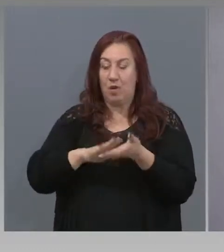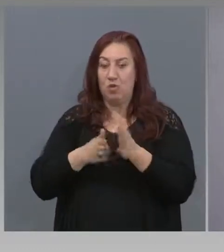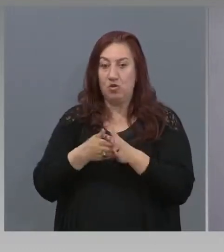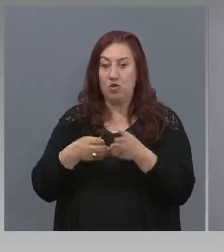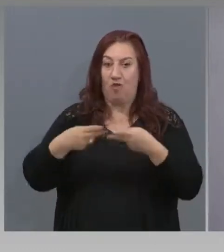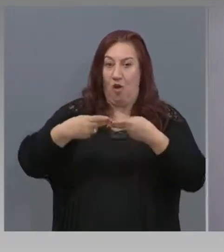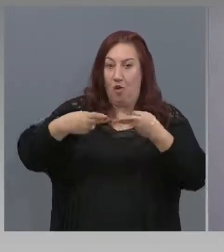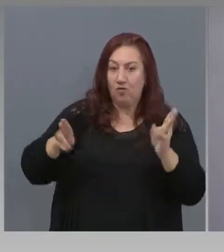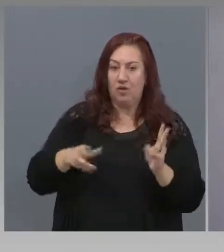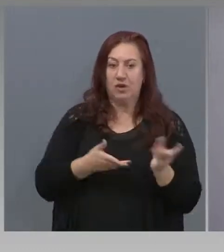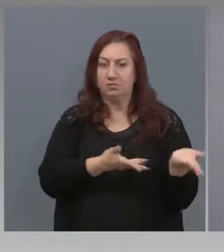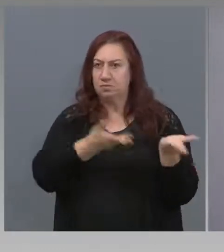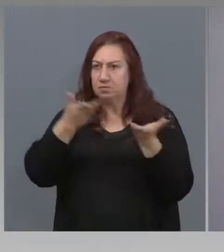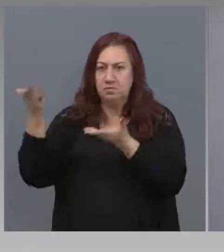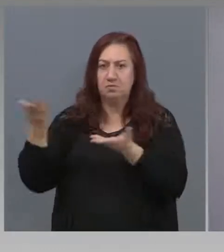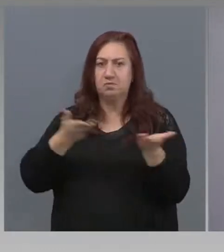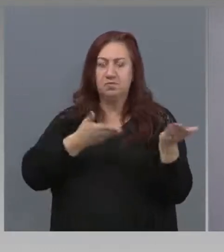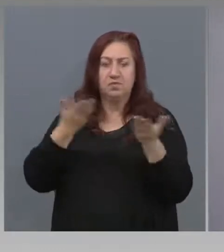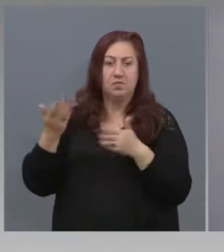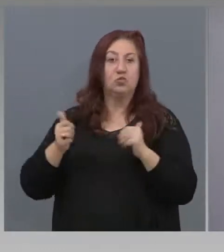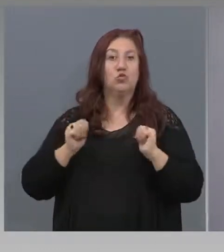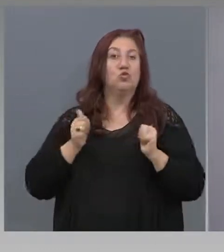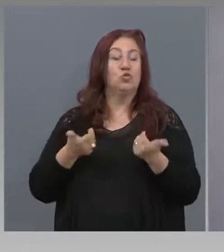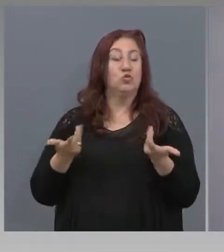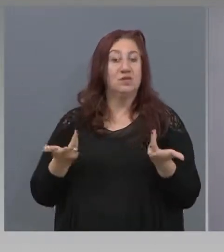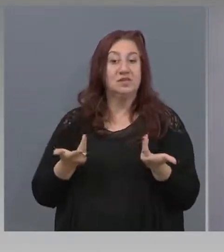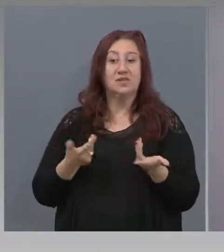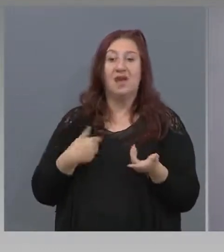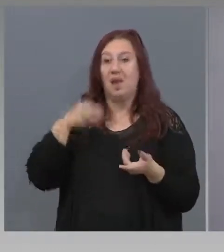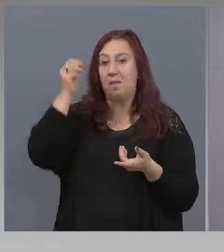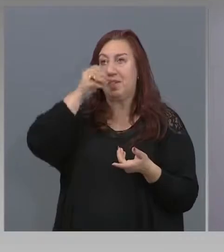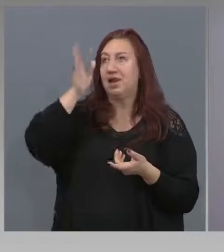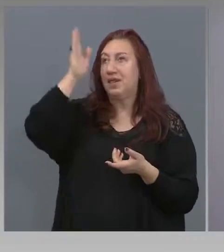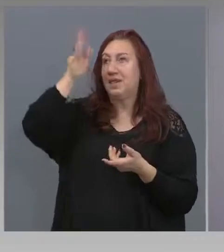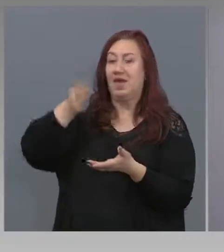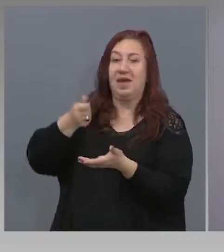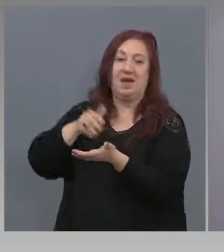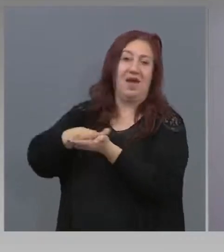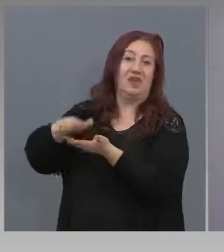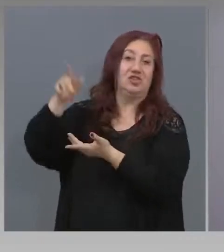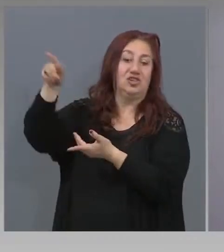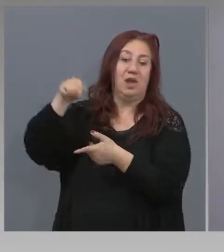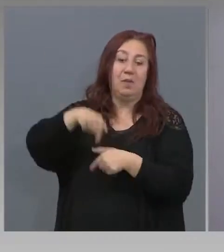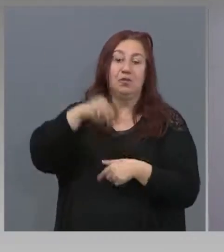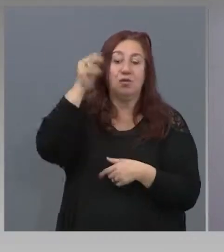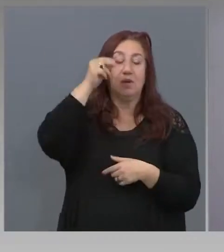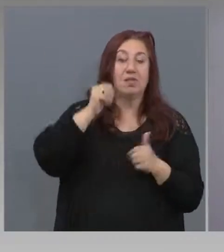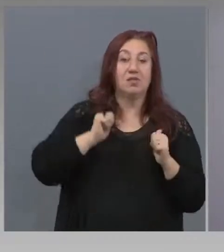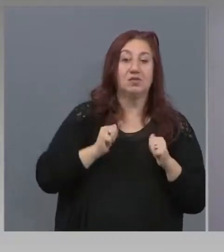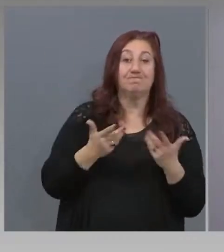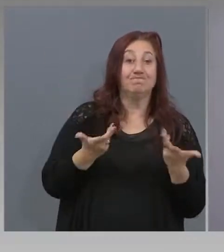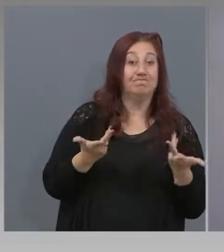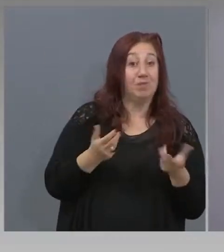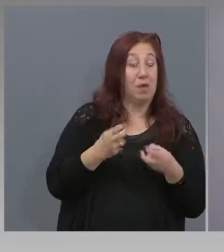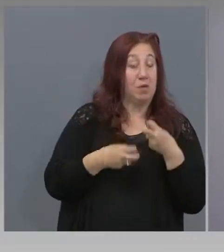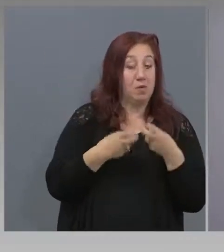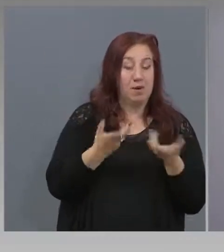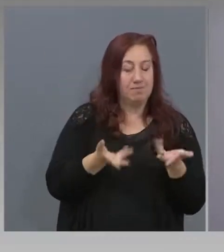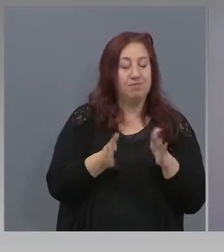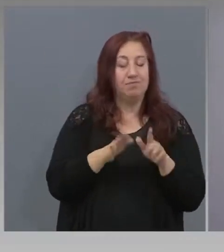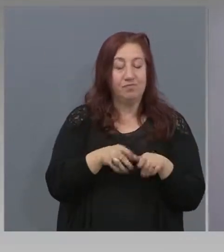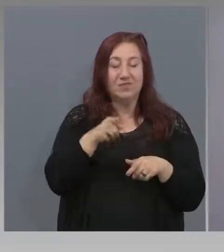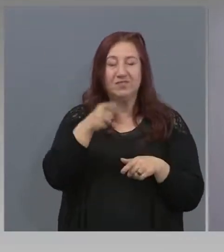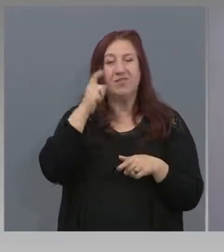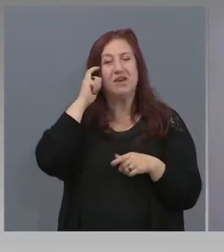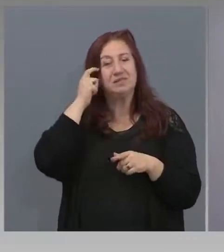възможности за международен туризъм. Така че смисъла на тези